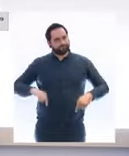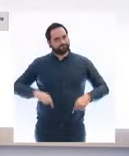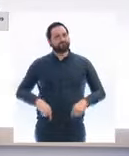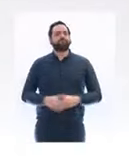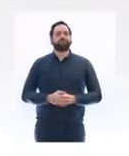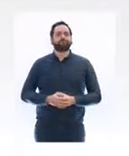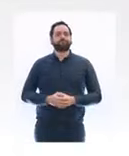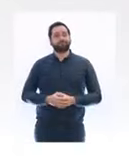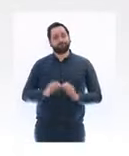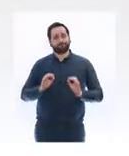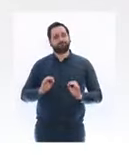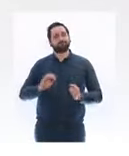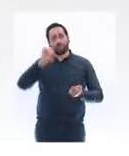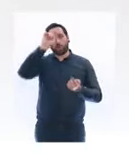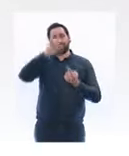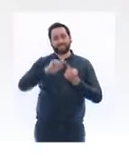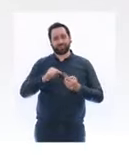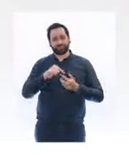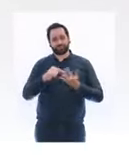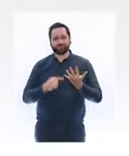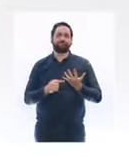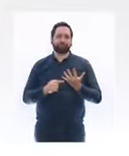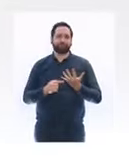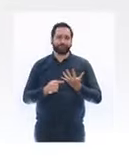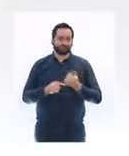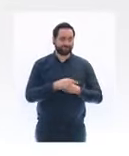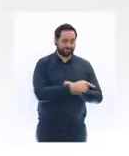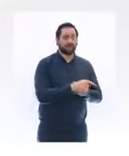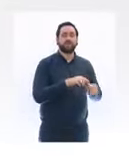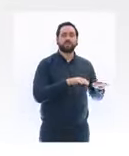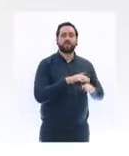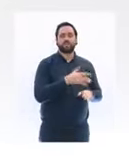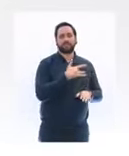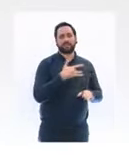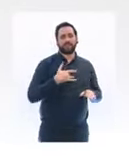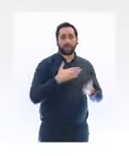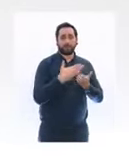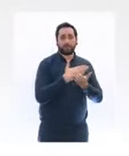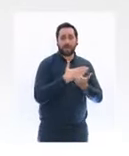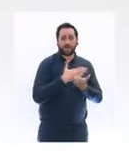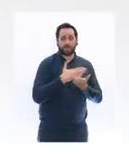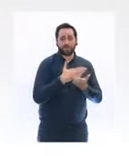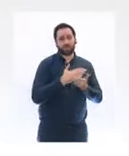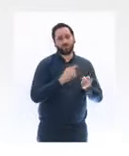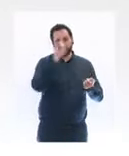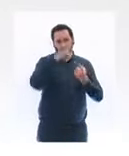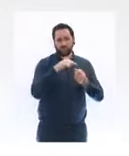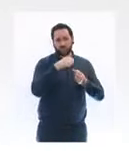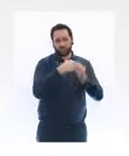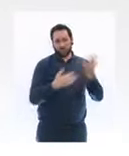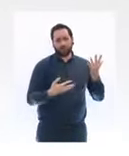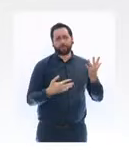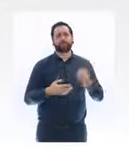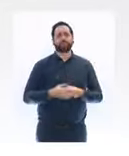il y a plusieurs objectifs quand on parle de la préparation du système sanitaire. Le premier objectif, le président de République l'a dit